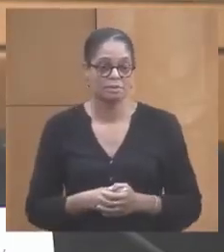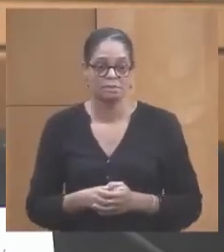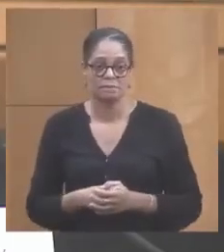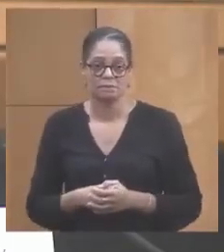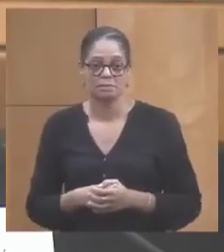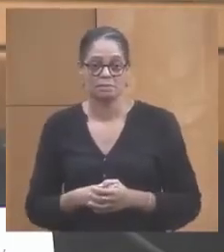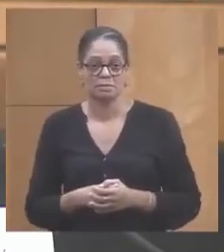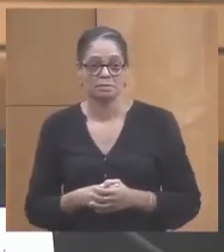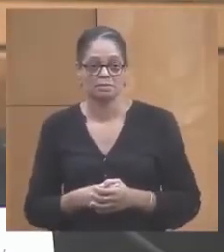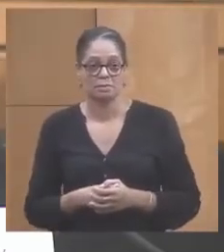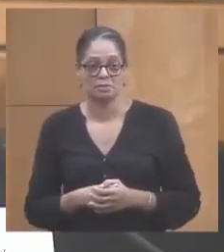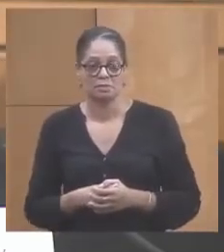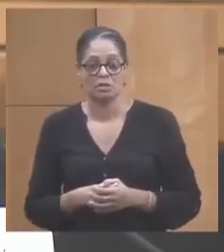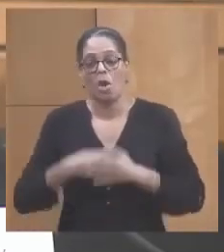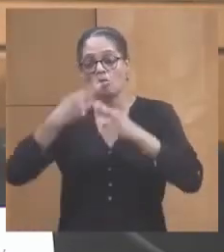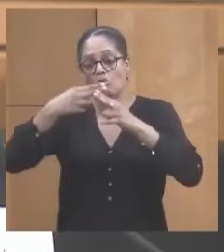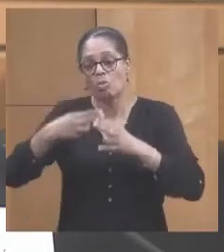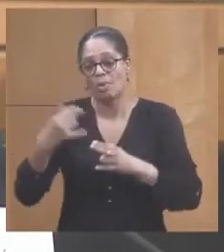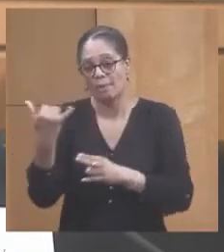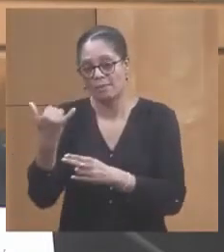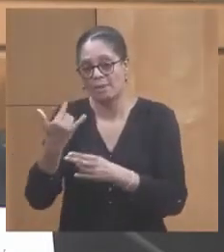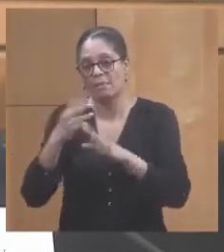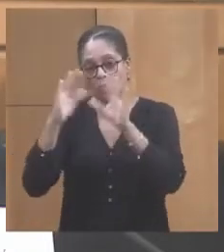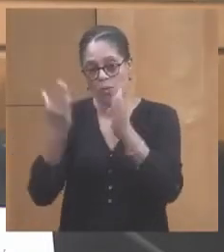je ne pas tous les citer,